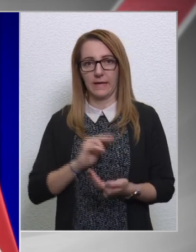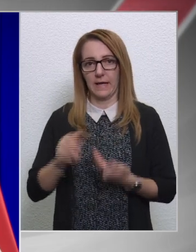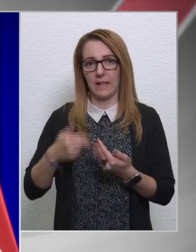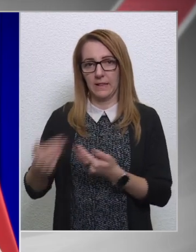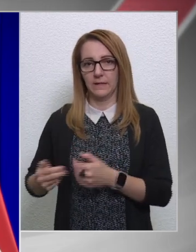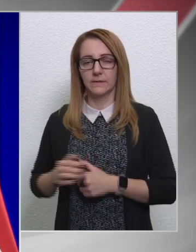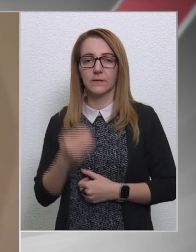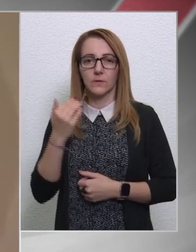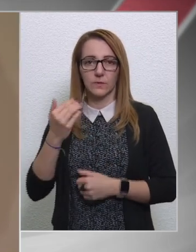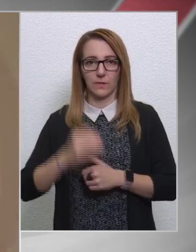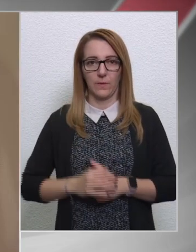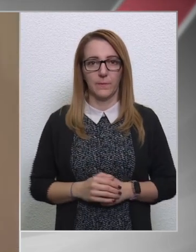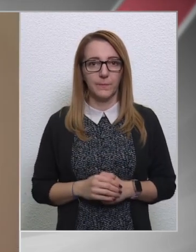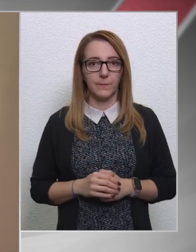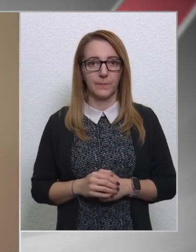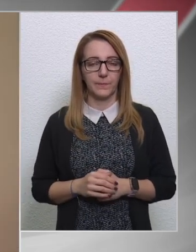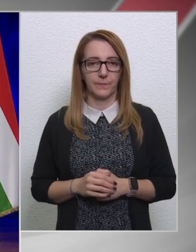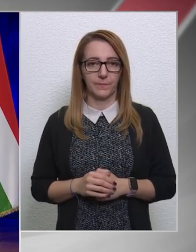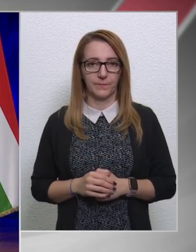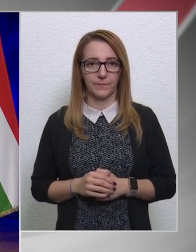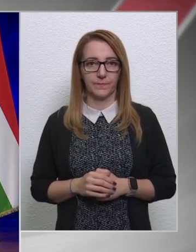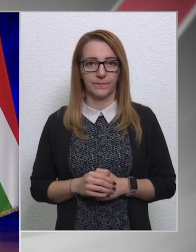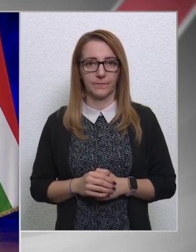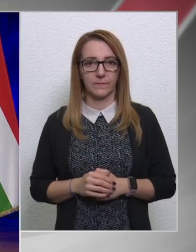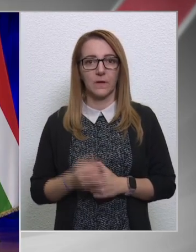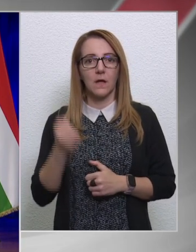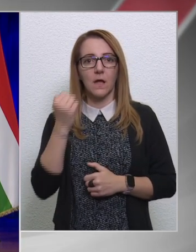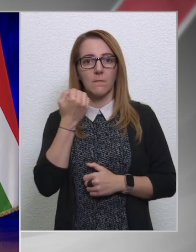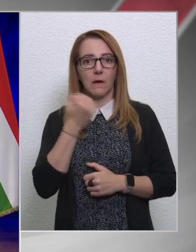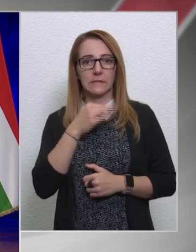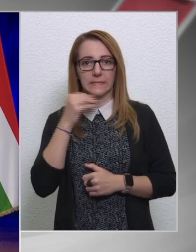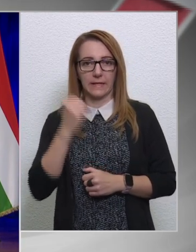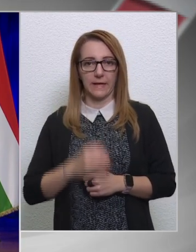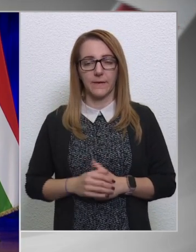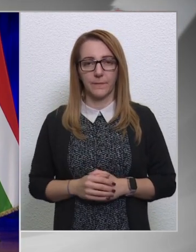megállapodást. Köszönöm a lehetőséget. Köszönjük Mandinára.